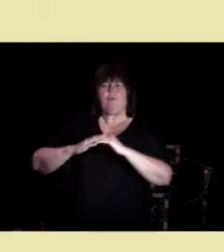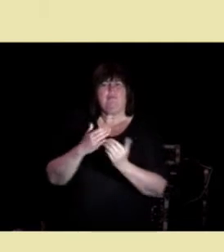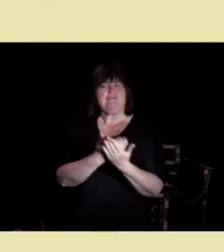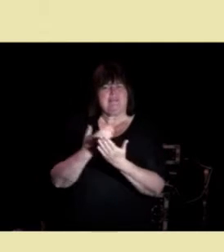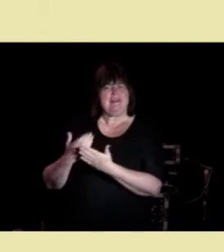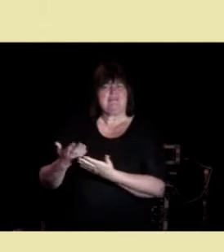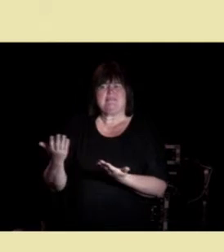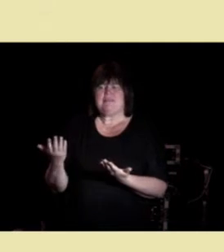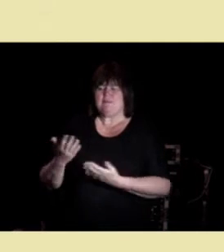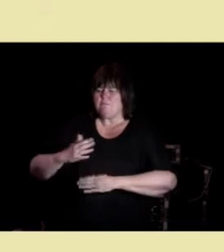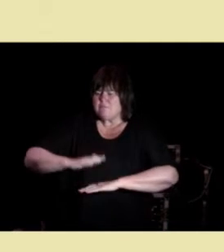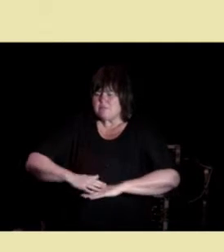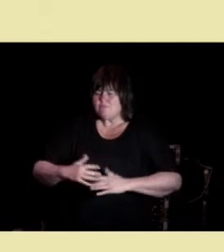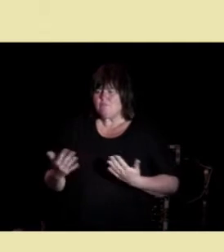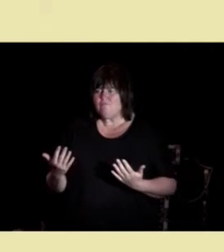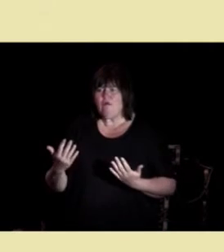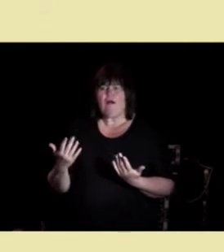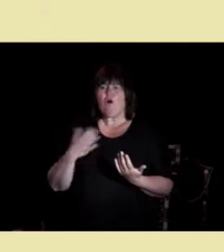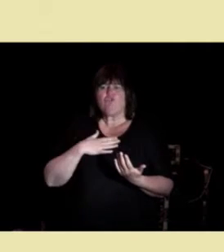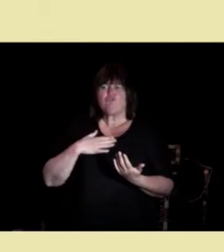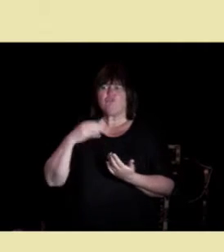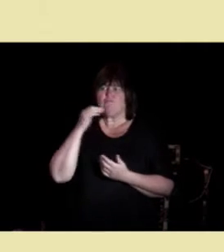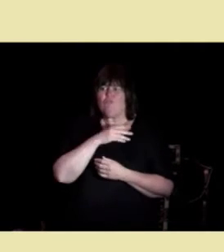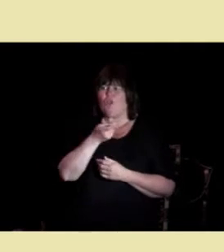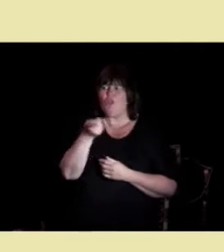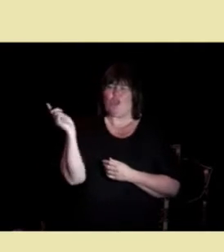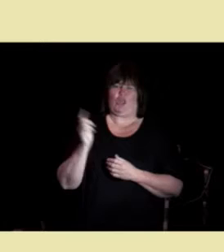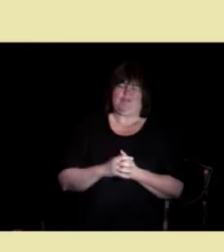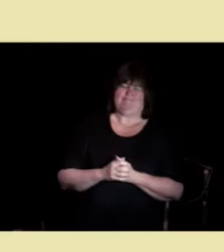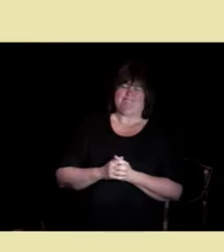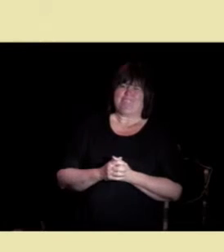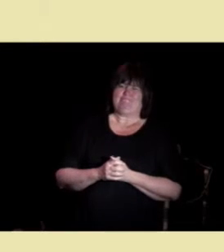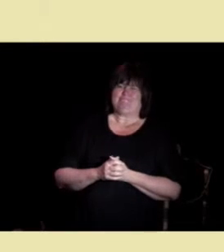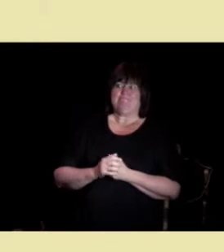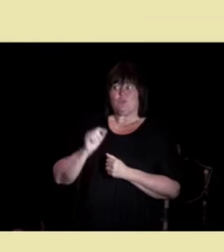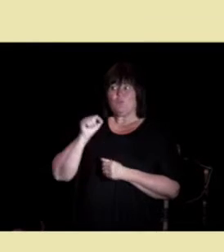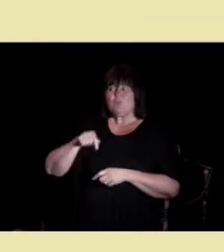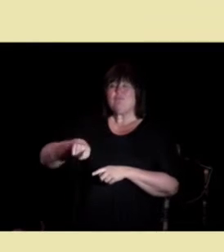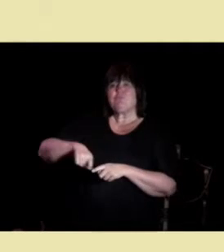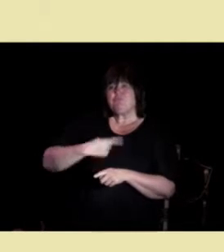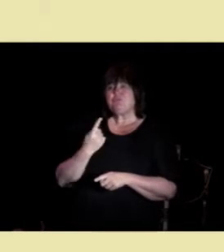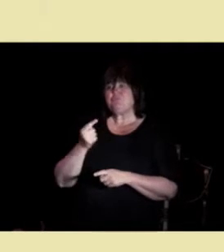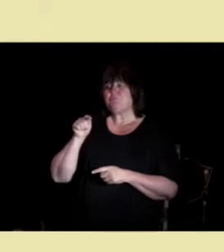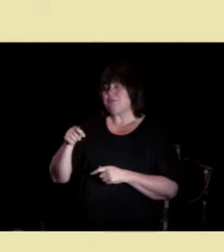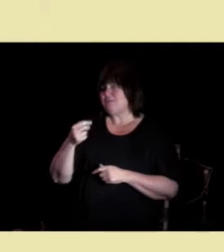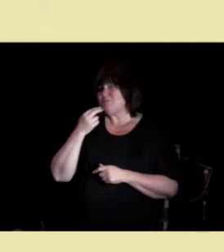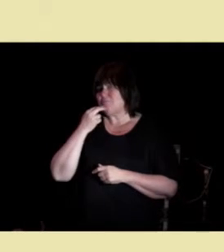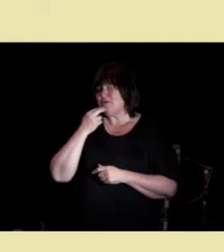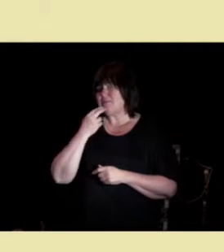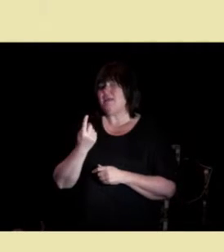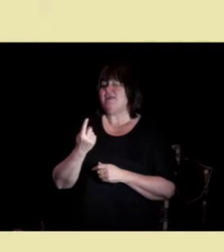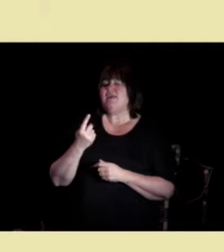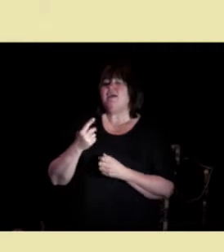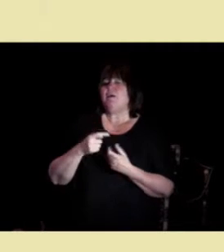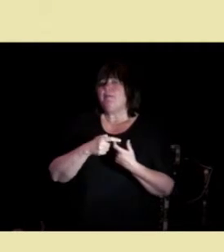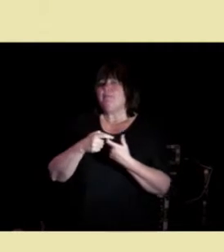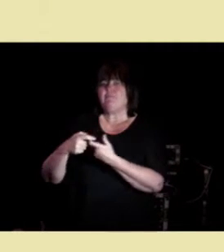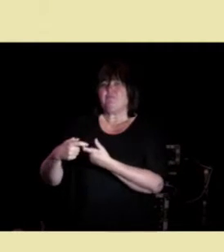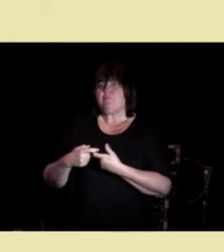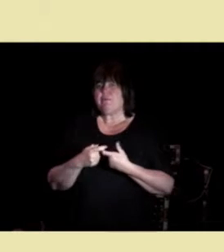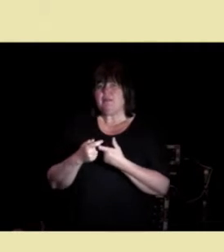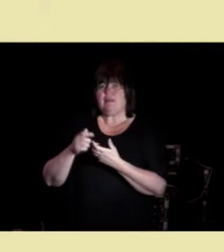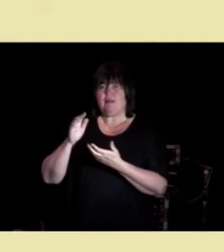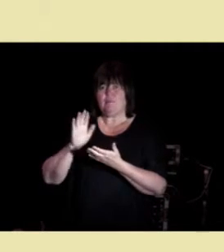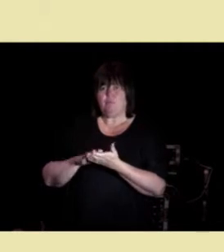basert på hva folk ønsker.» Og det var starten på det som het familiehjelper i stange. Og vi,